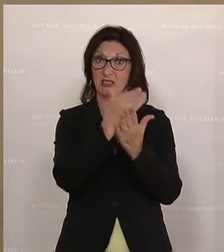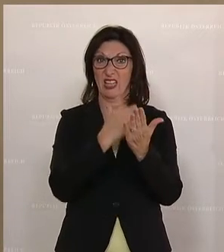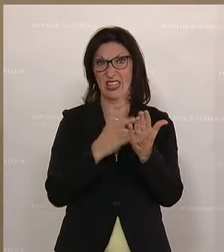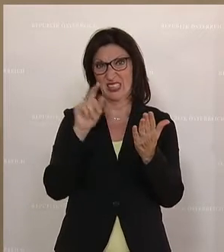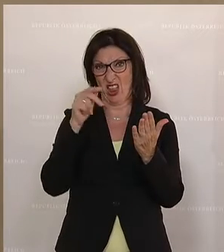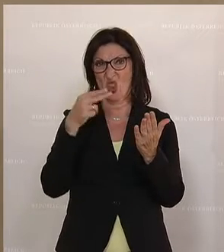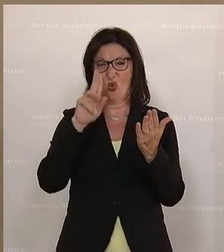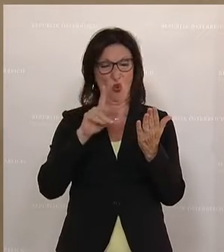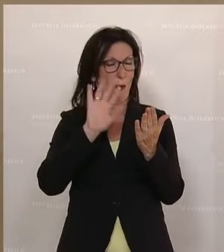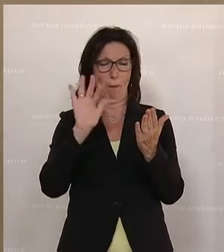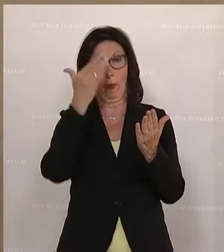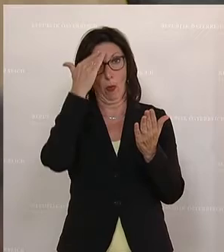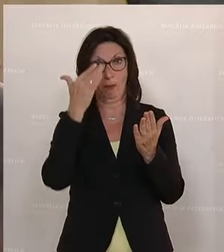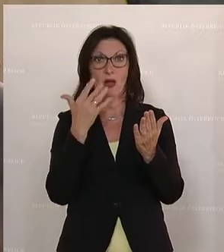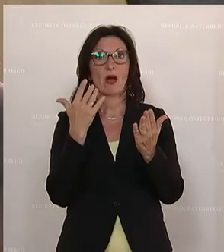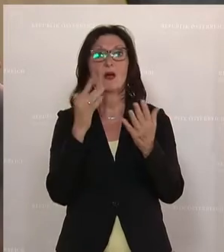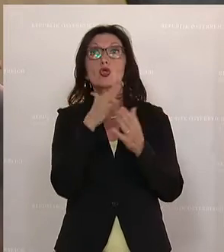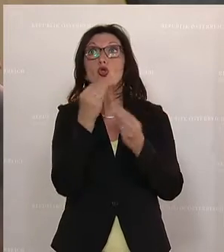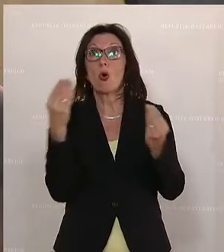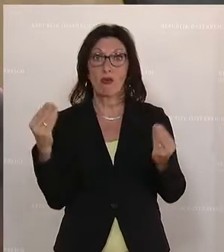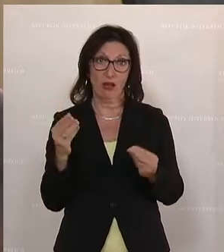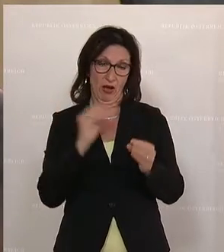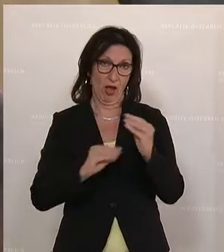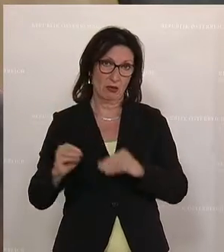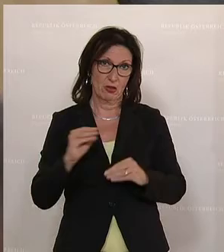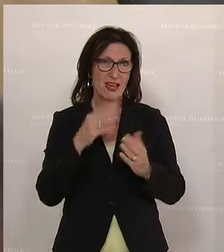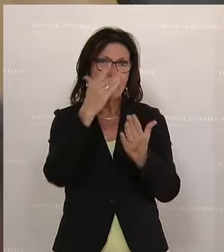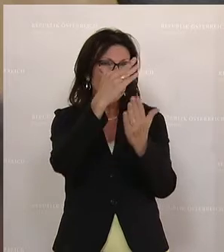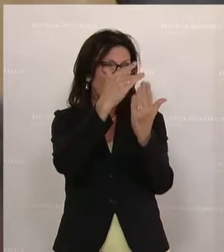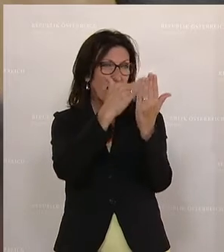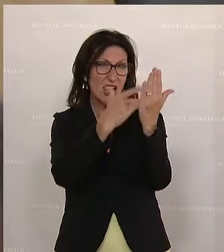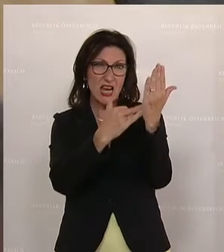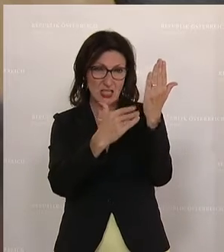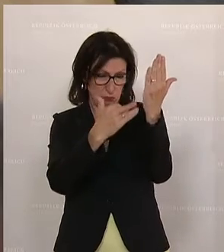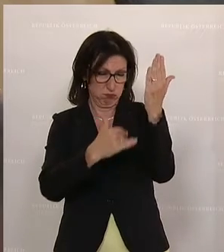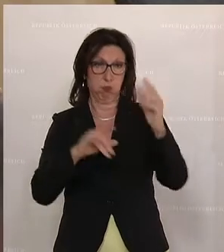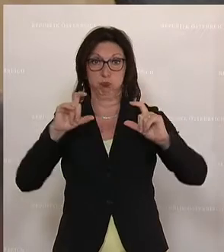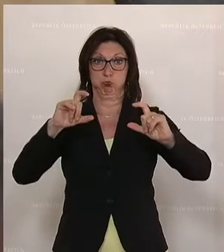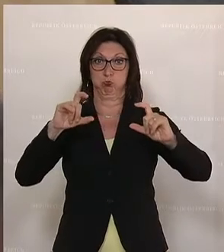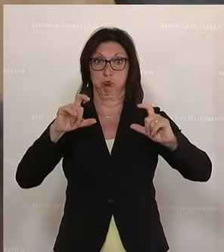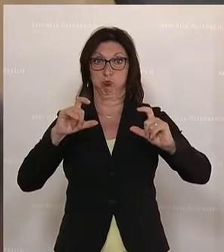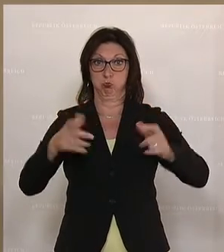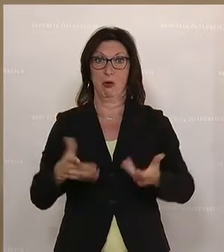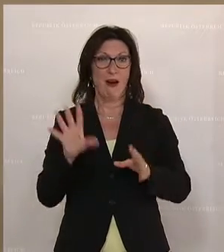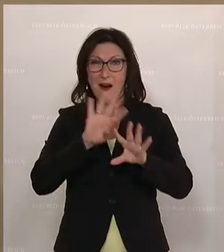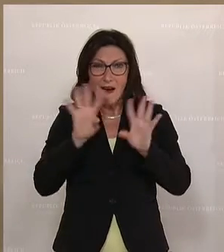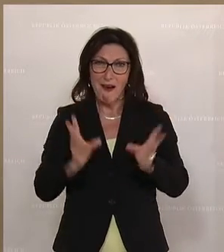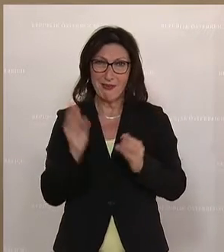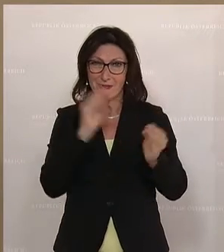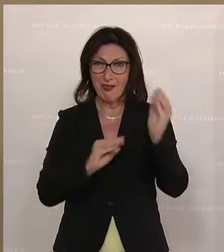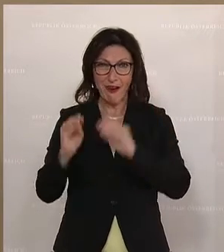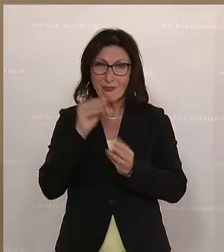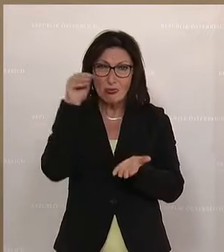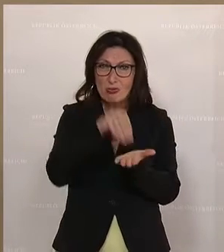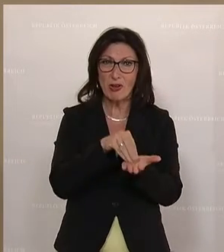bekannt, wie viele dieser Vereine es gibt. Diese Liste ist ein ganzer Ziegelpapier, wo alle diese Vereine aufgelistet sind,